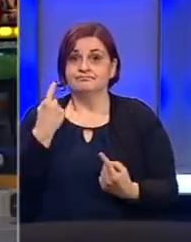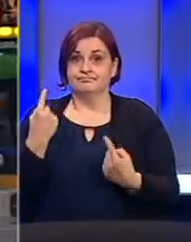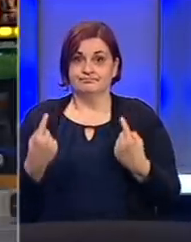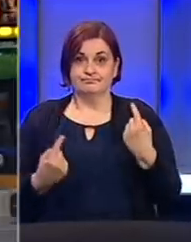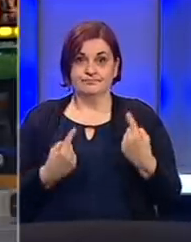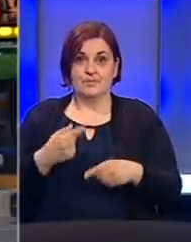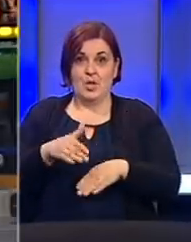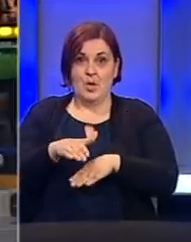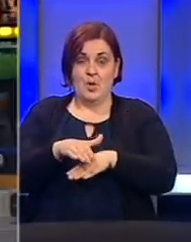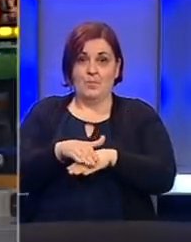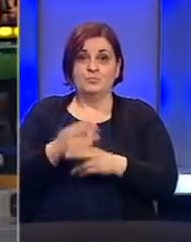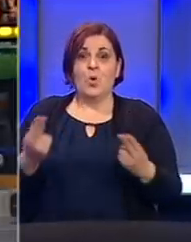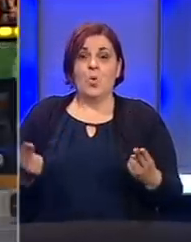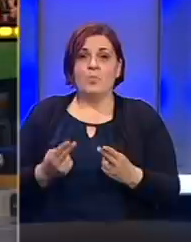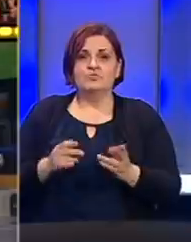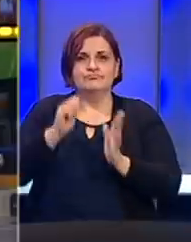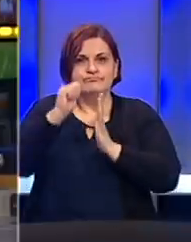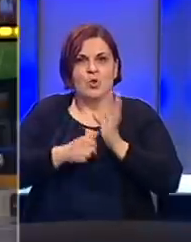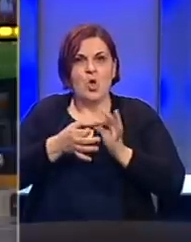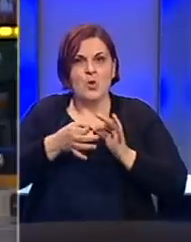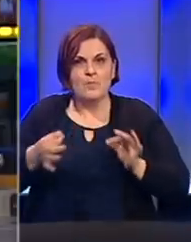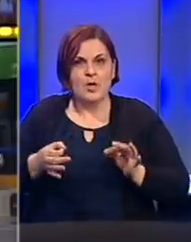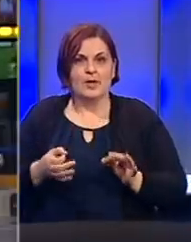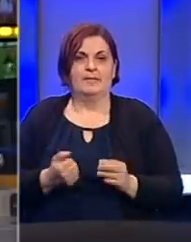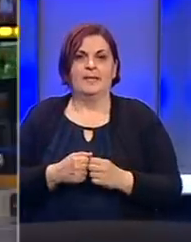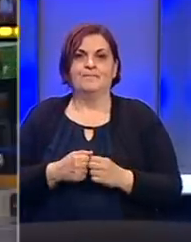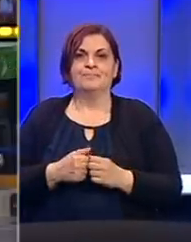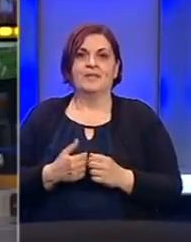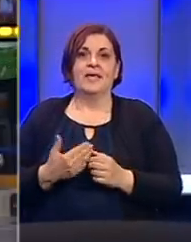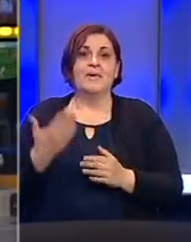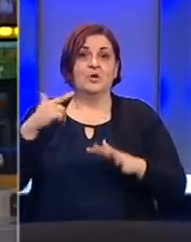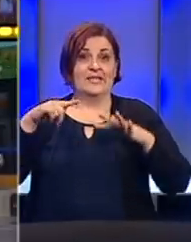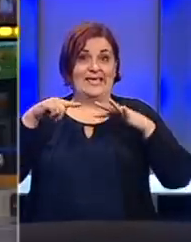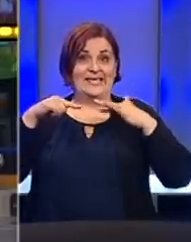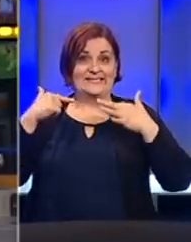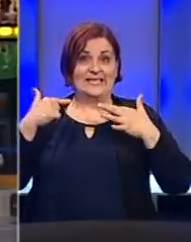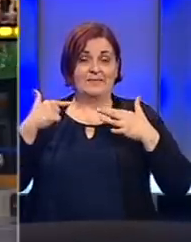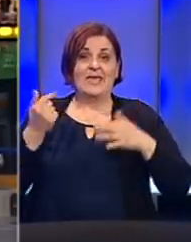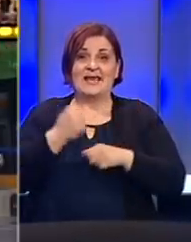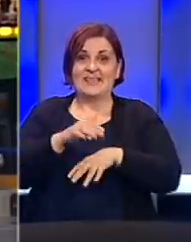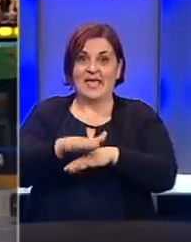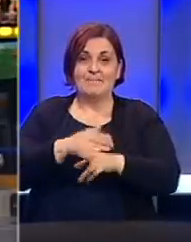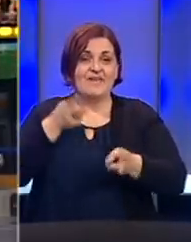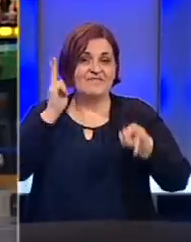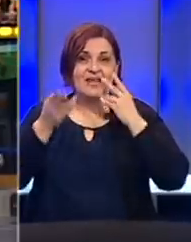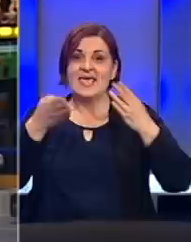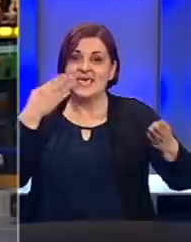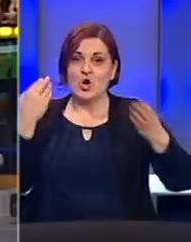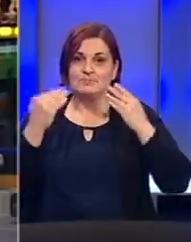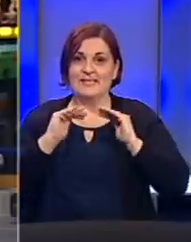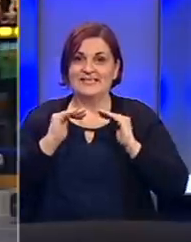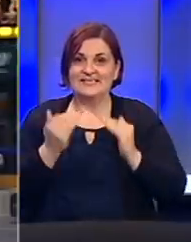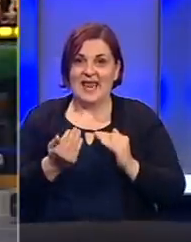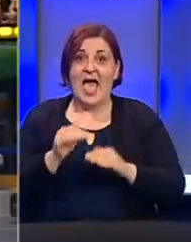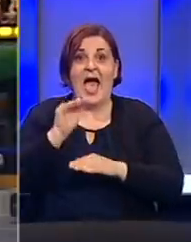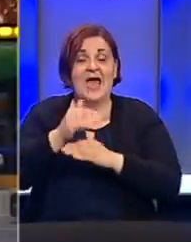Poboljšanjem epidemiološkog stanja počelo je i ublažavanje restriktivnih mjera. Proteklog su tjedna s radom počeli frizerski i kozmetički